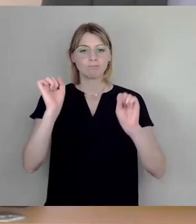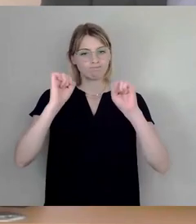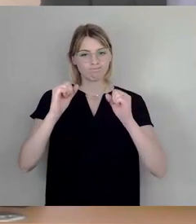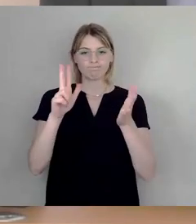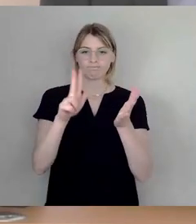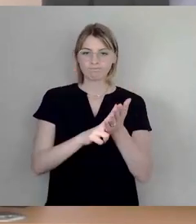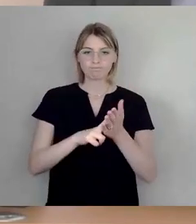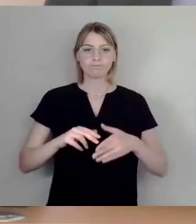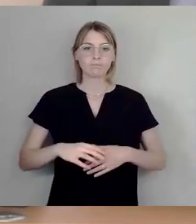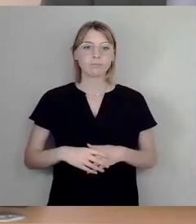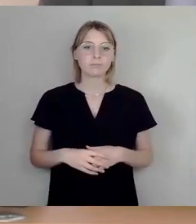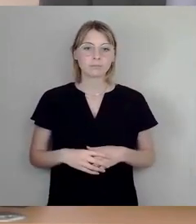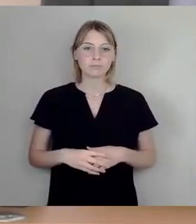Das führt uns zu...